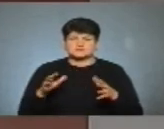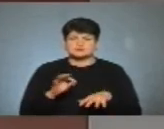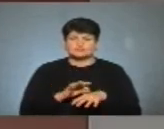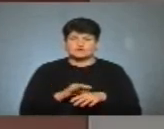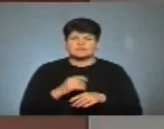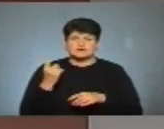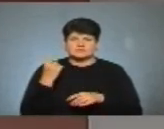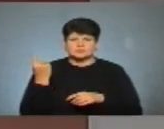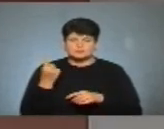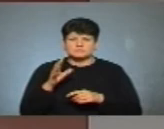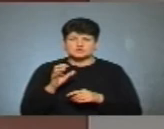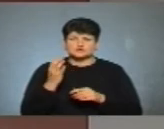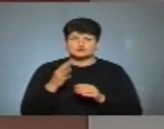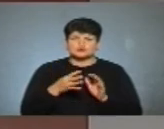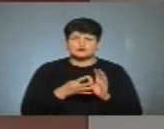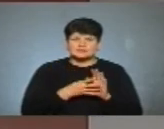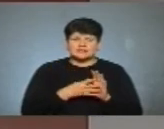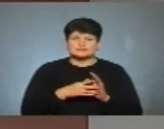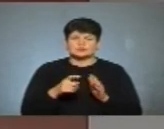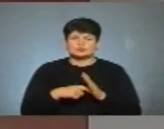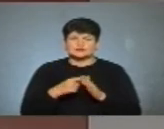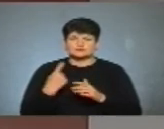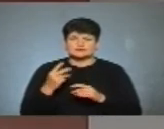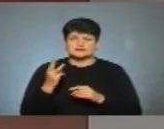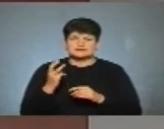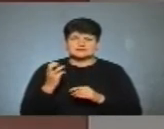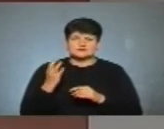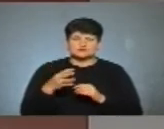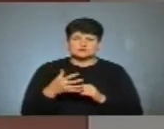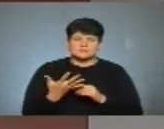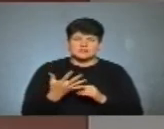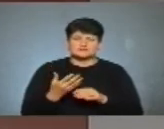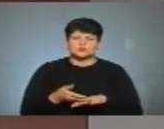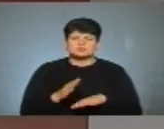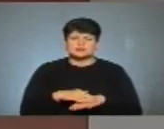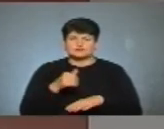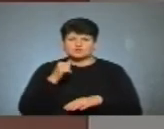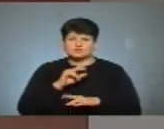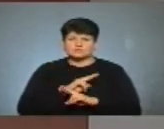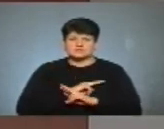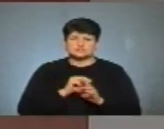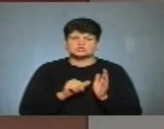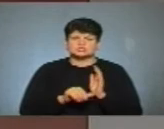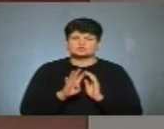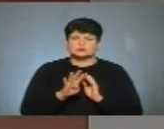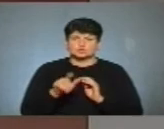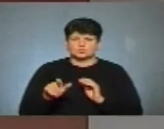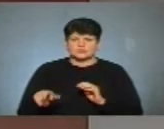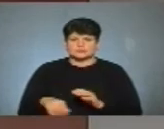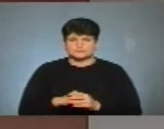Харківщині 549 і Донеччині 345 від ускладнень. Вчора померли 64 людини.